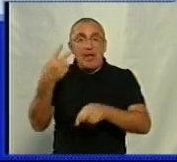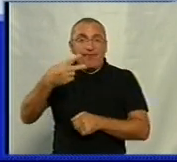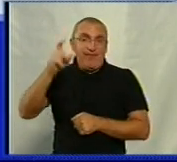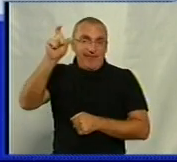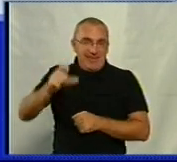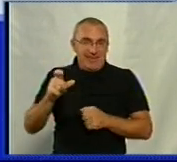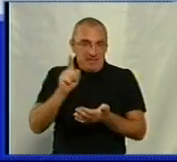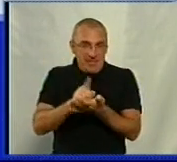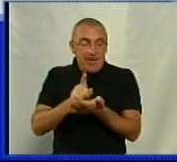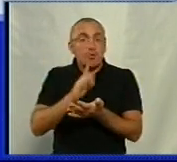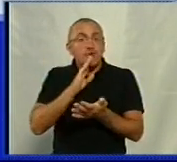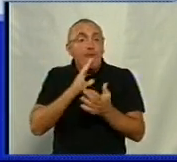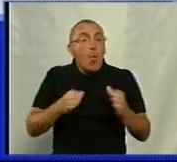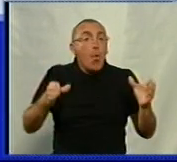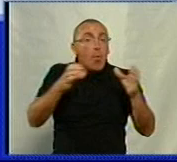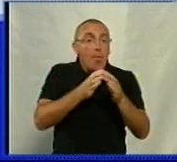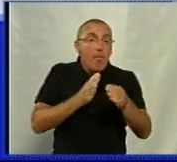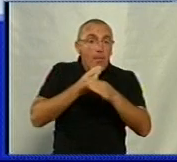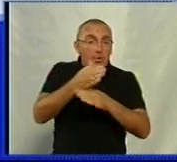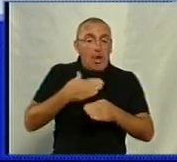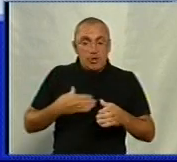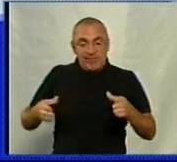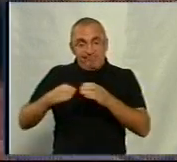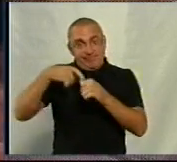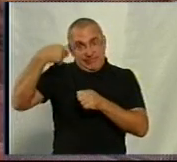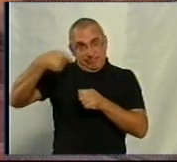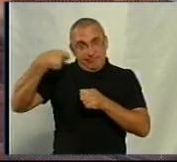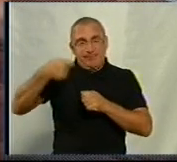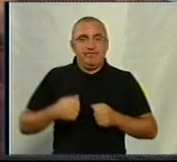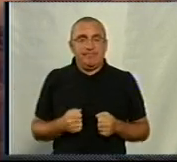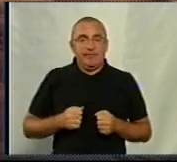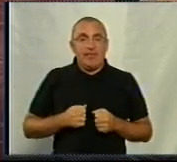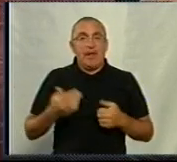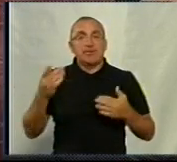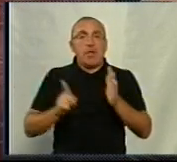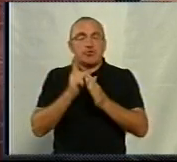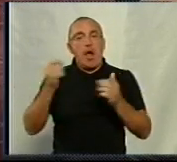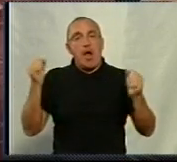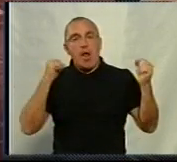тренування жіночої групи побувала наша знімальна група. Спочатку розминка.